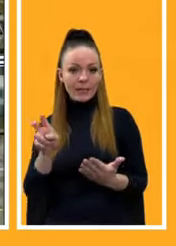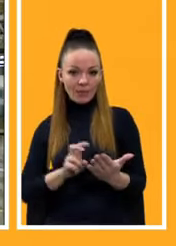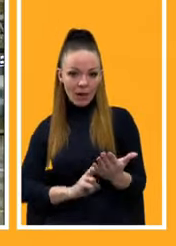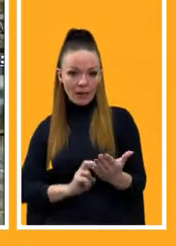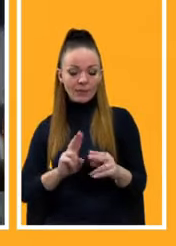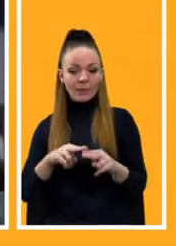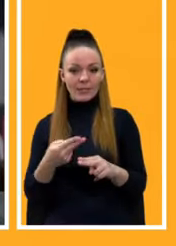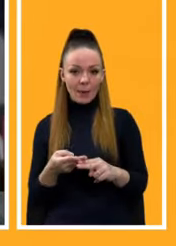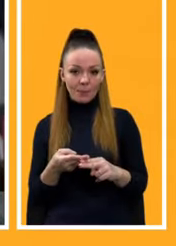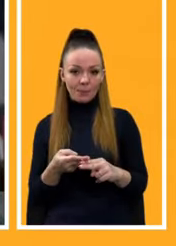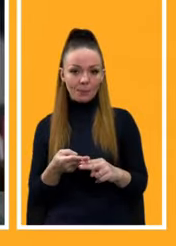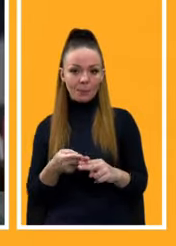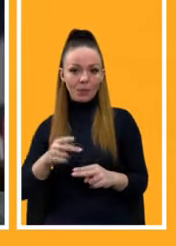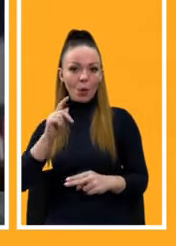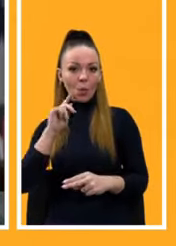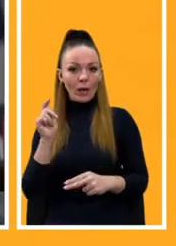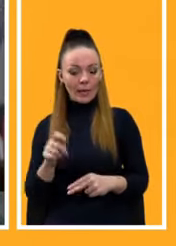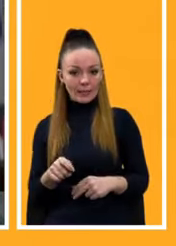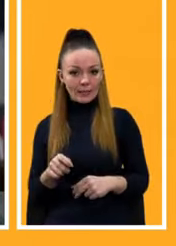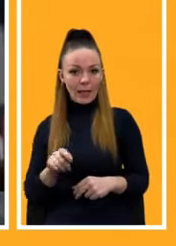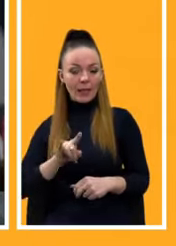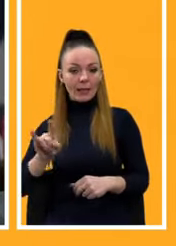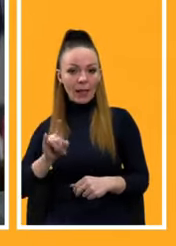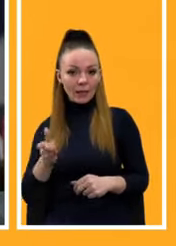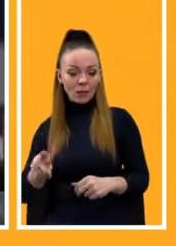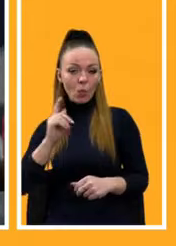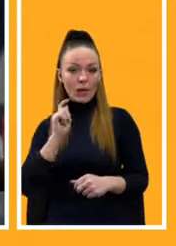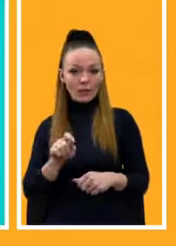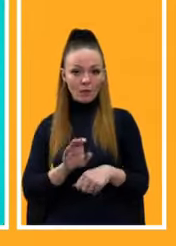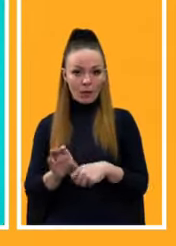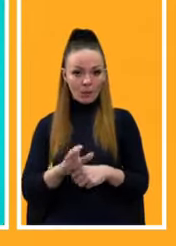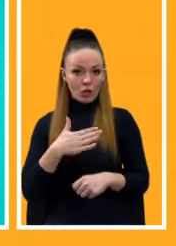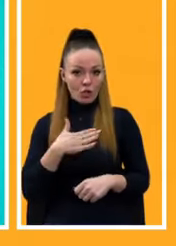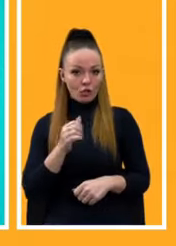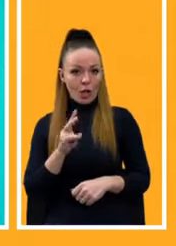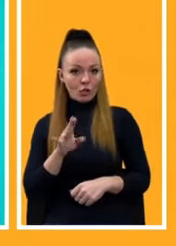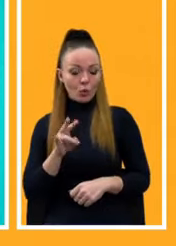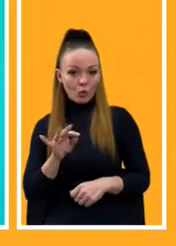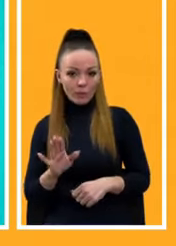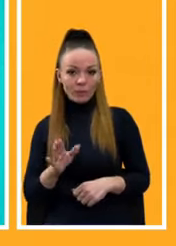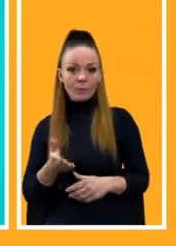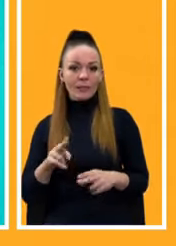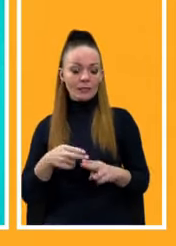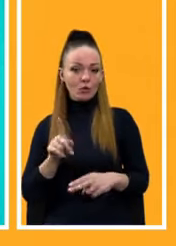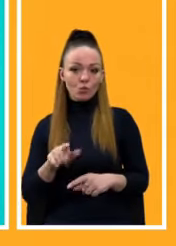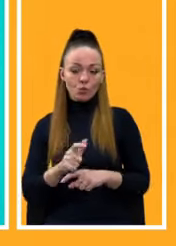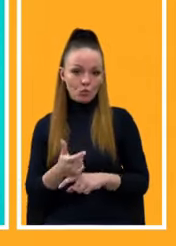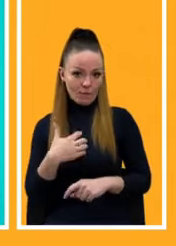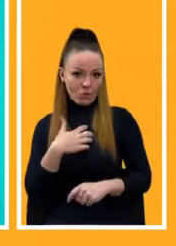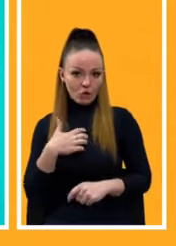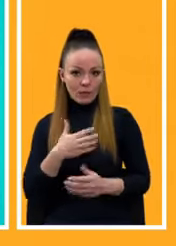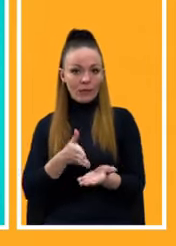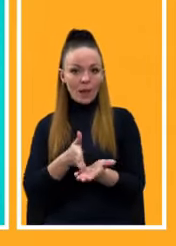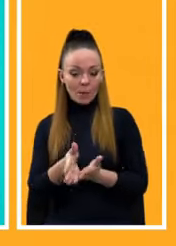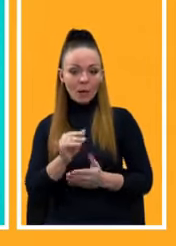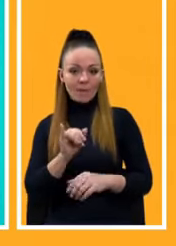українські літаки українського виробництва, наші антонови. Це теж для нас критично важливий напрямок